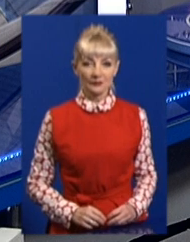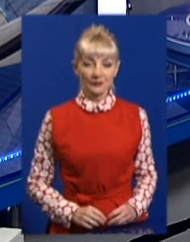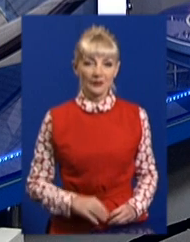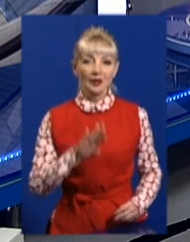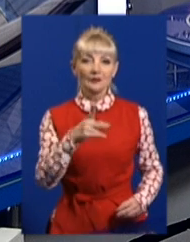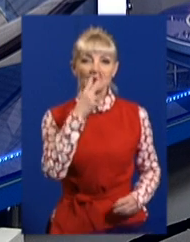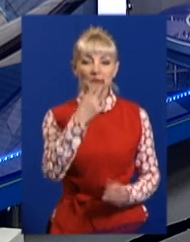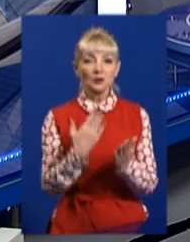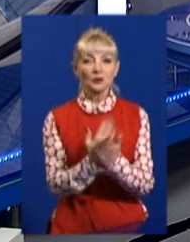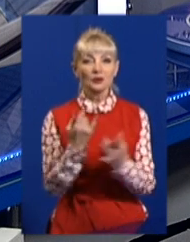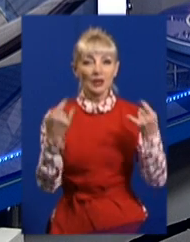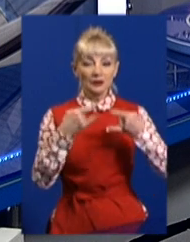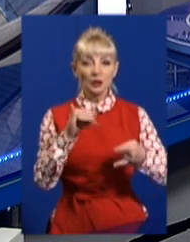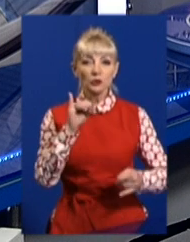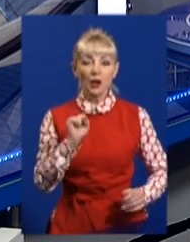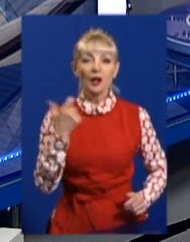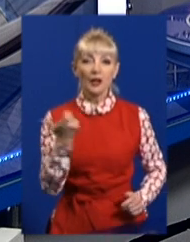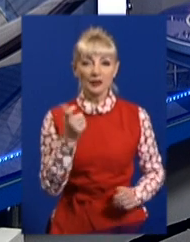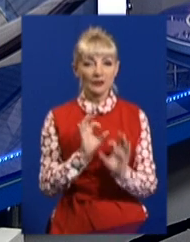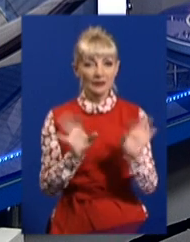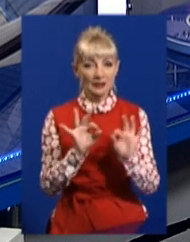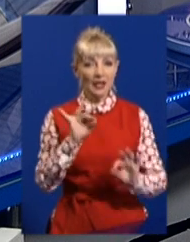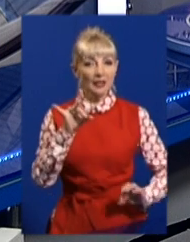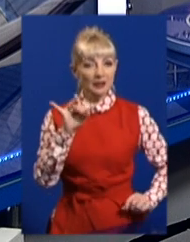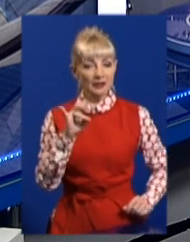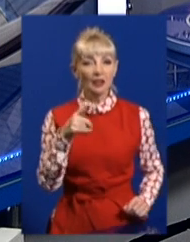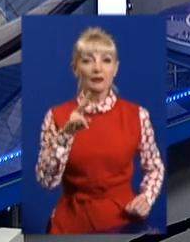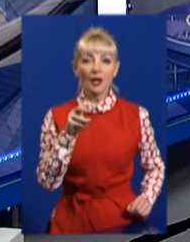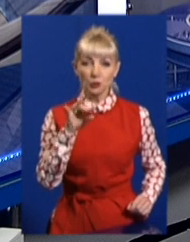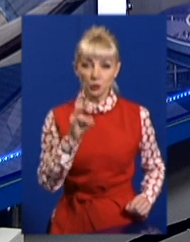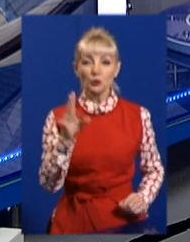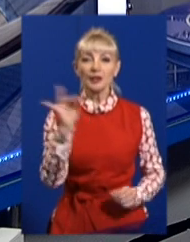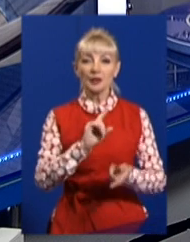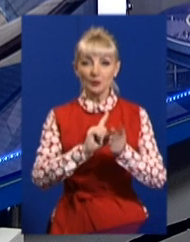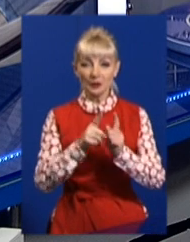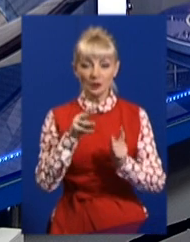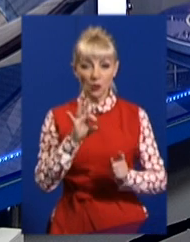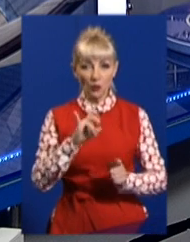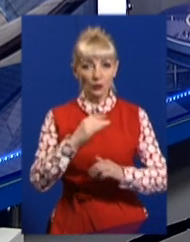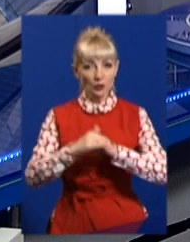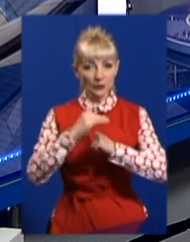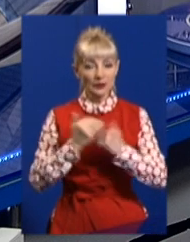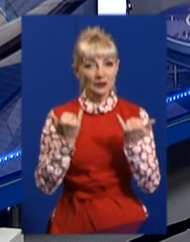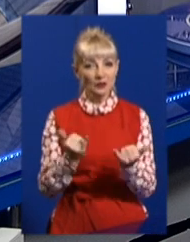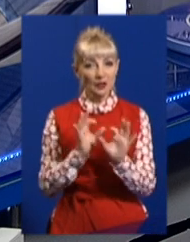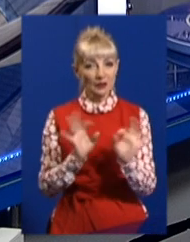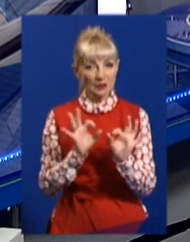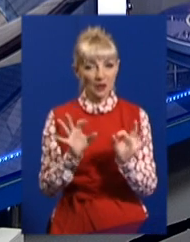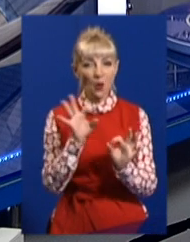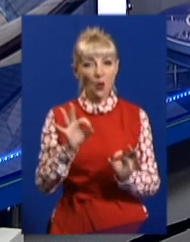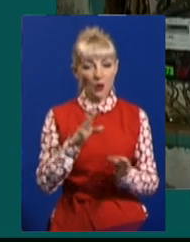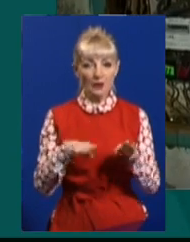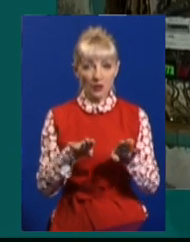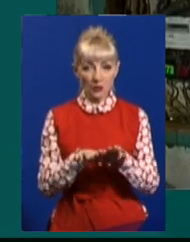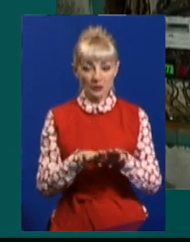Ви дивитесь новини на каналі ЮА Харків у студії Ірина Гнатюк та сурдоперекладачка Тетяна Коваль. Добрий вечір. Сьогодні ми розкажемо про таке.